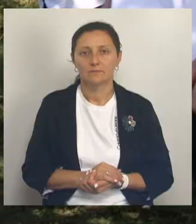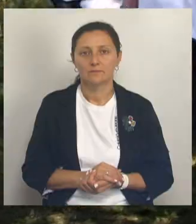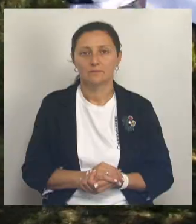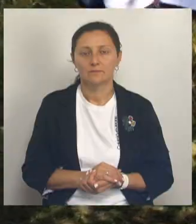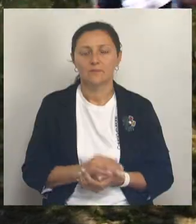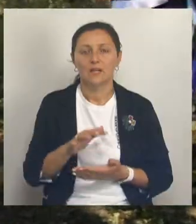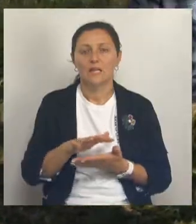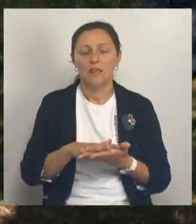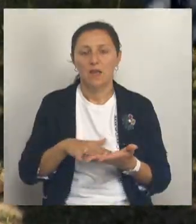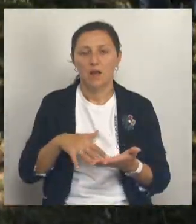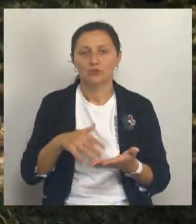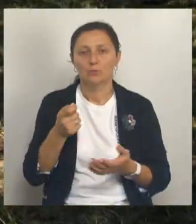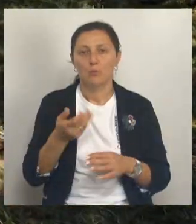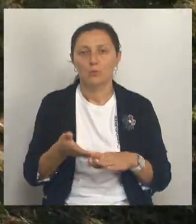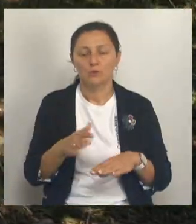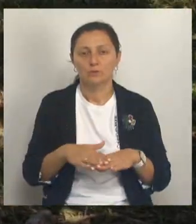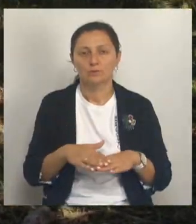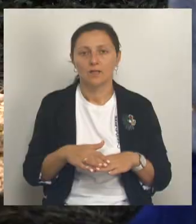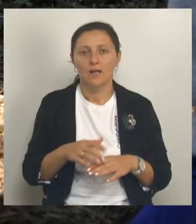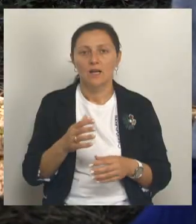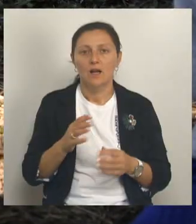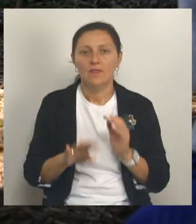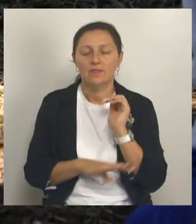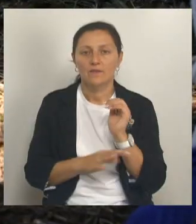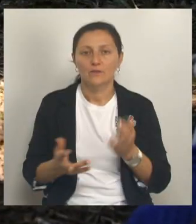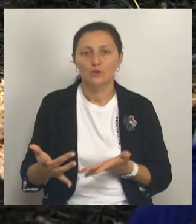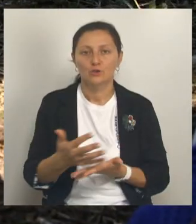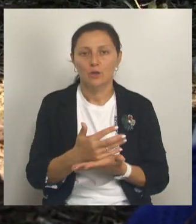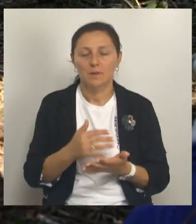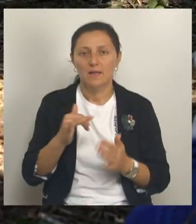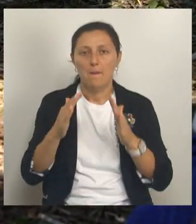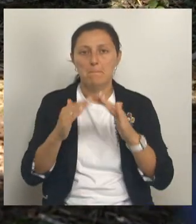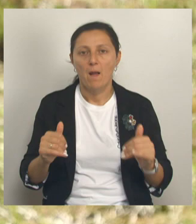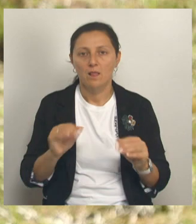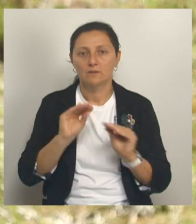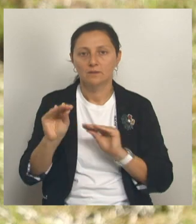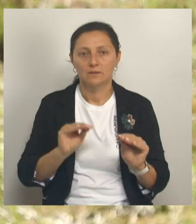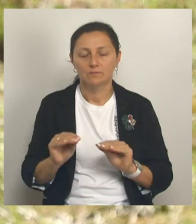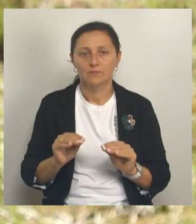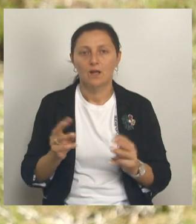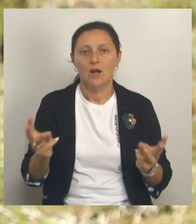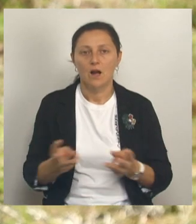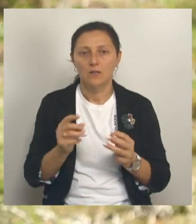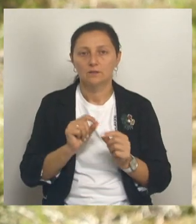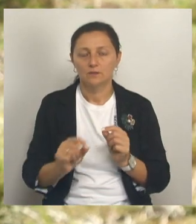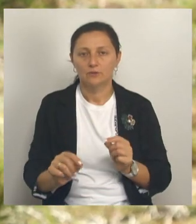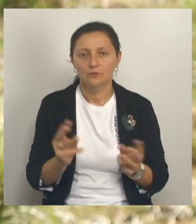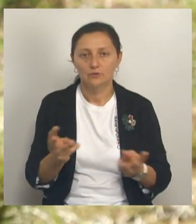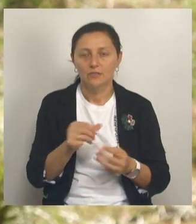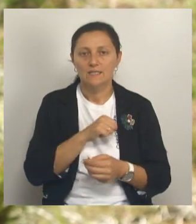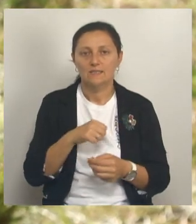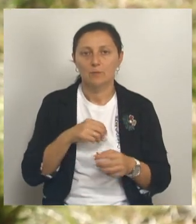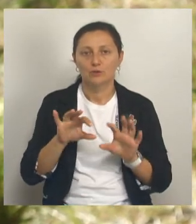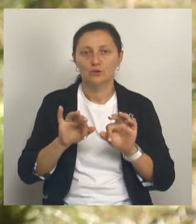Дальше задача посложнее. Собрать хворост для костра и разбить палаточный лагерь. Костер разводят, сами жарят